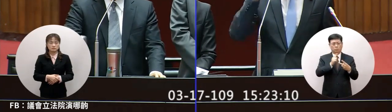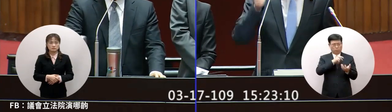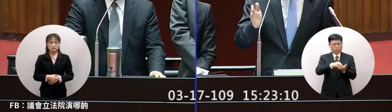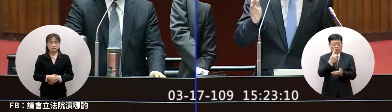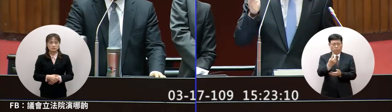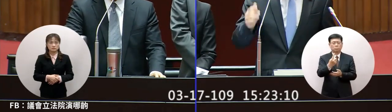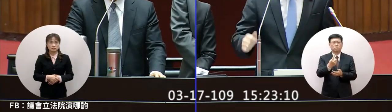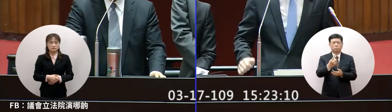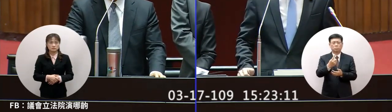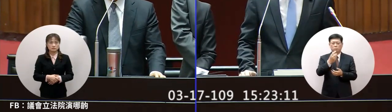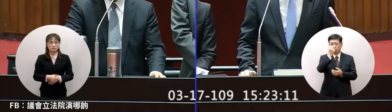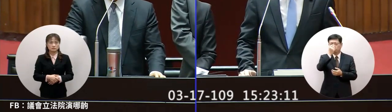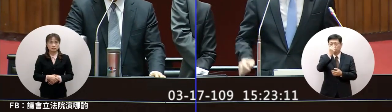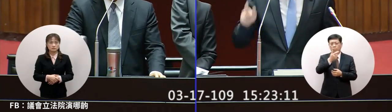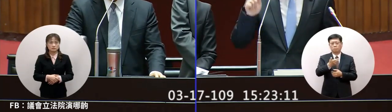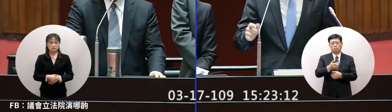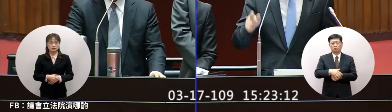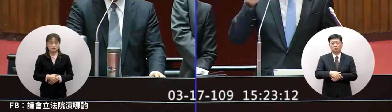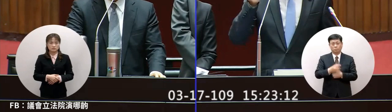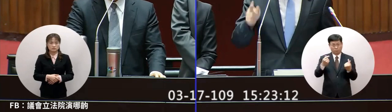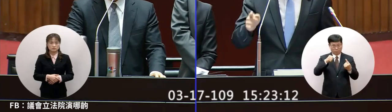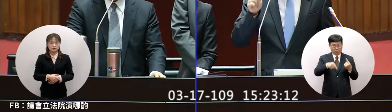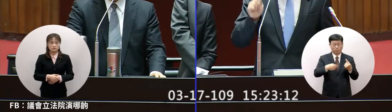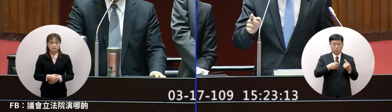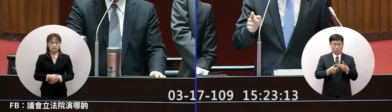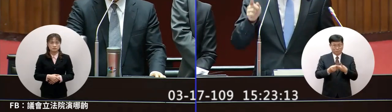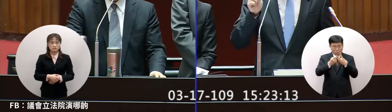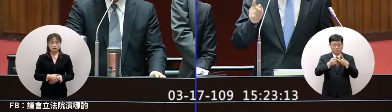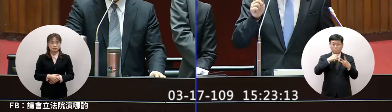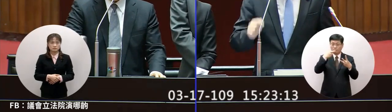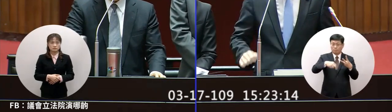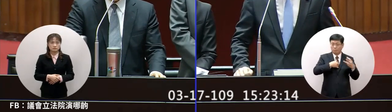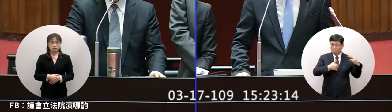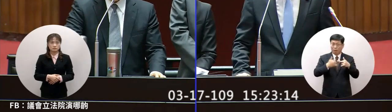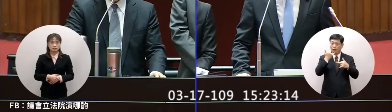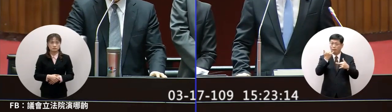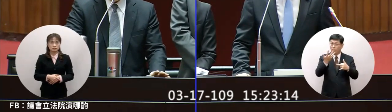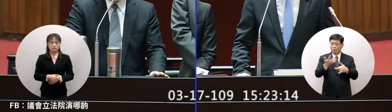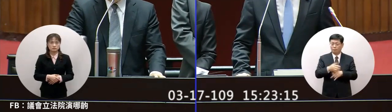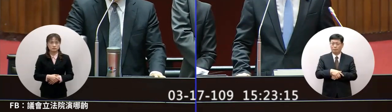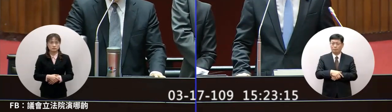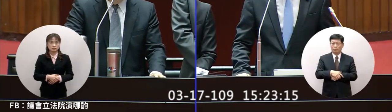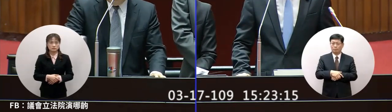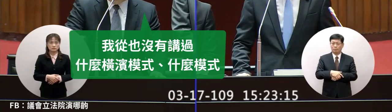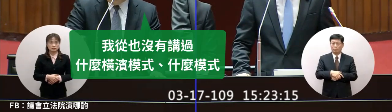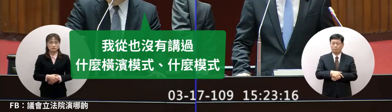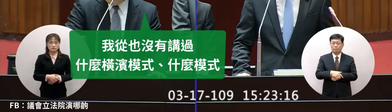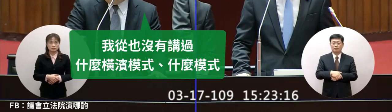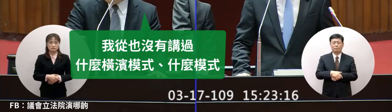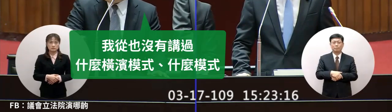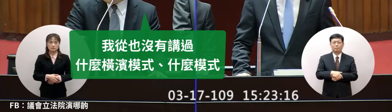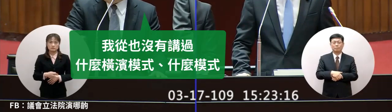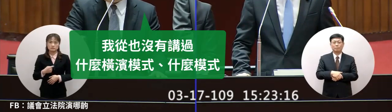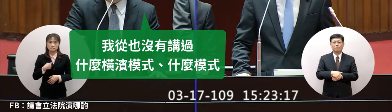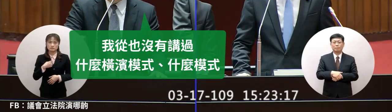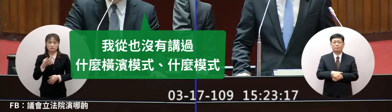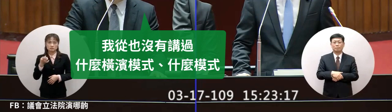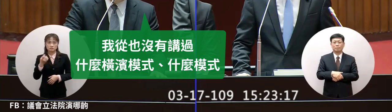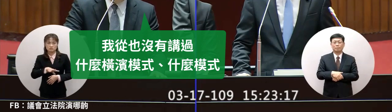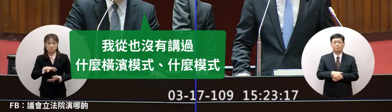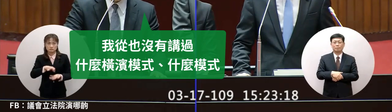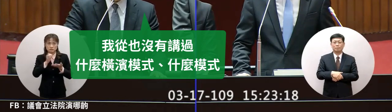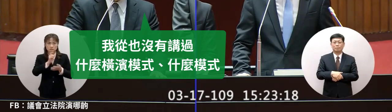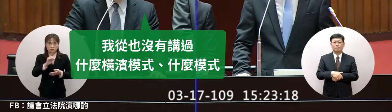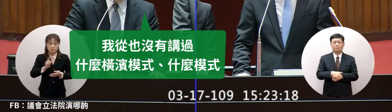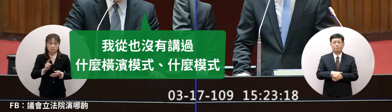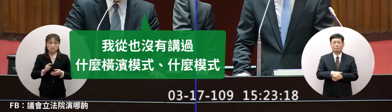已經製成一個模式這個模式第三波包機可不可以用我從也沒有講過什麼